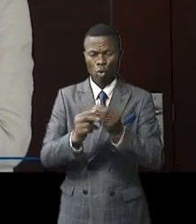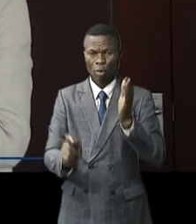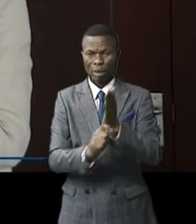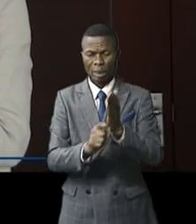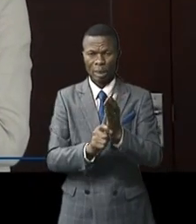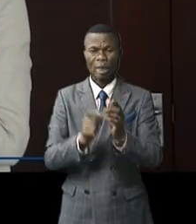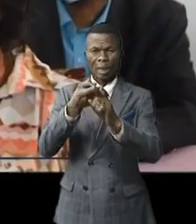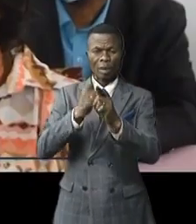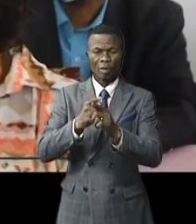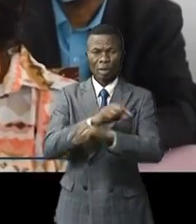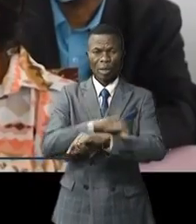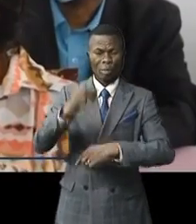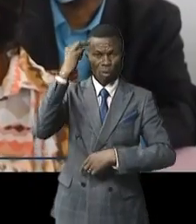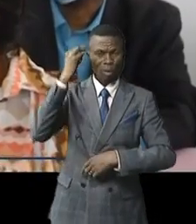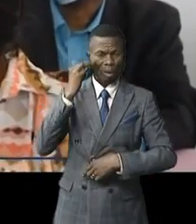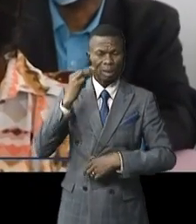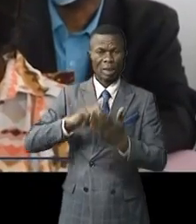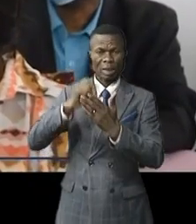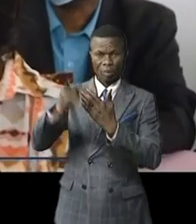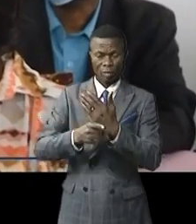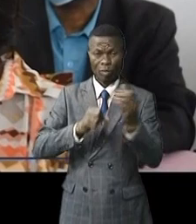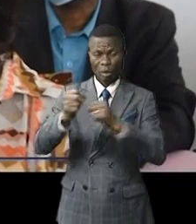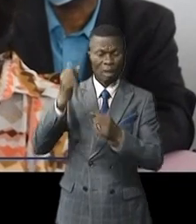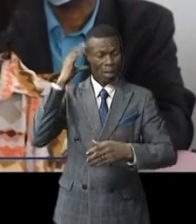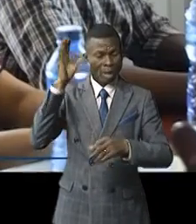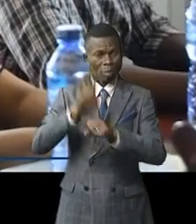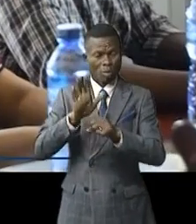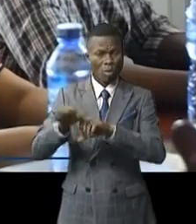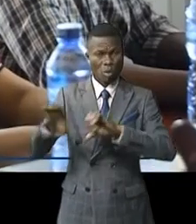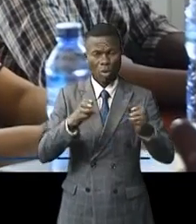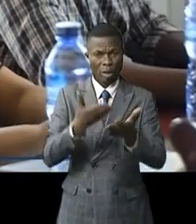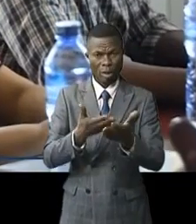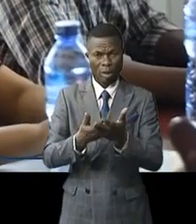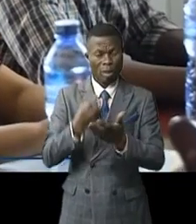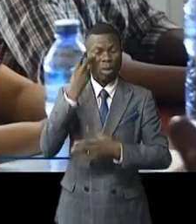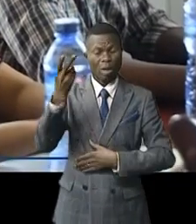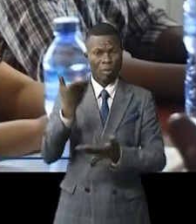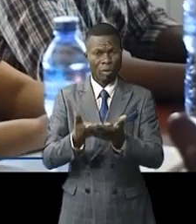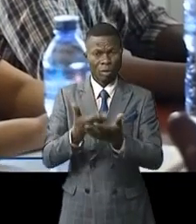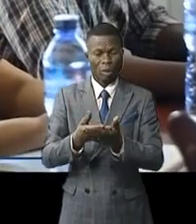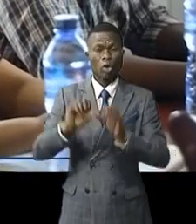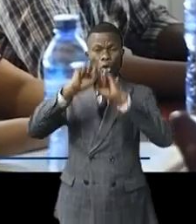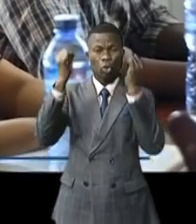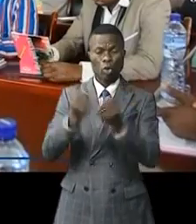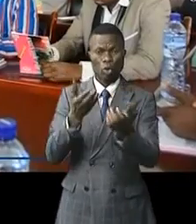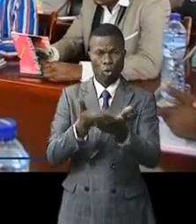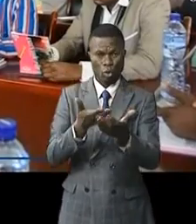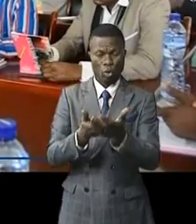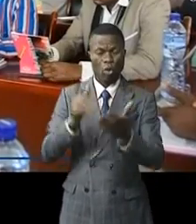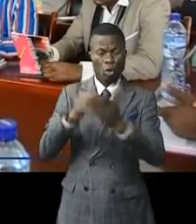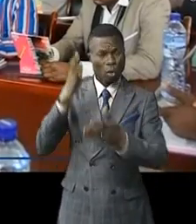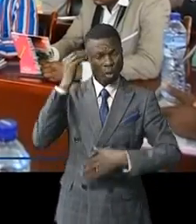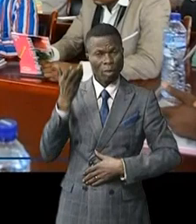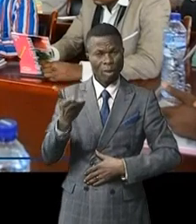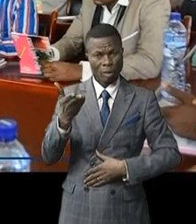ministère du plan. La lutte contre le choléra est donc multisectorielle. Par rapport à sa vision, le Global Task Force on Cholera Control